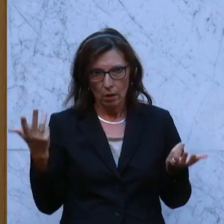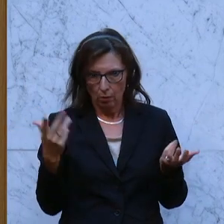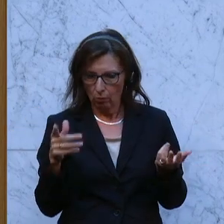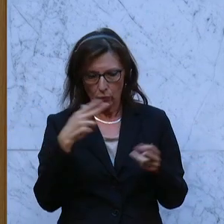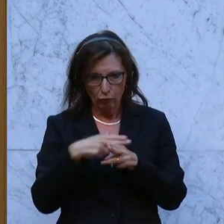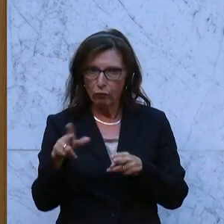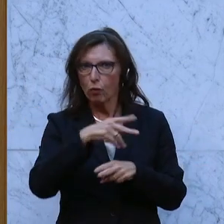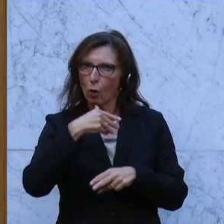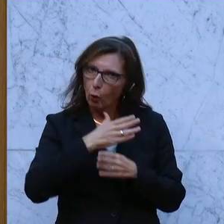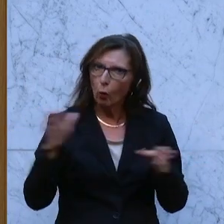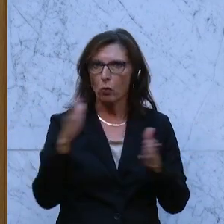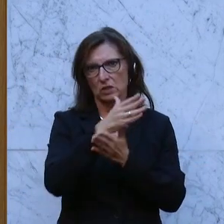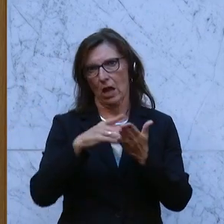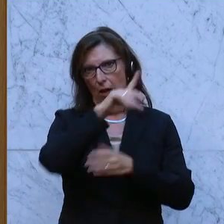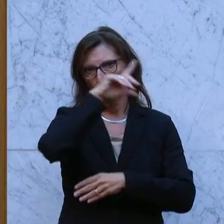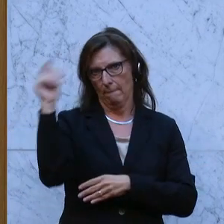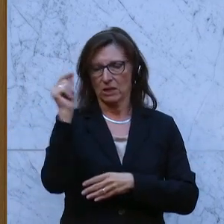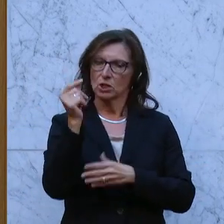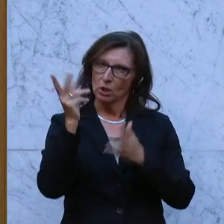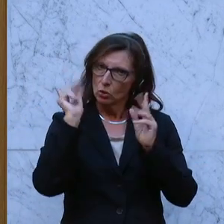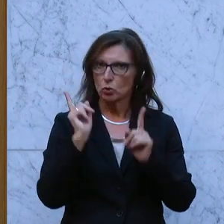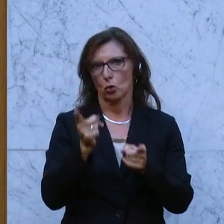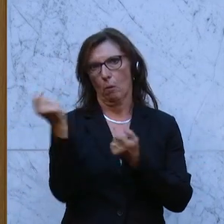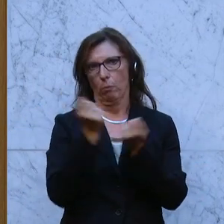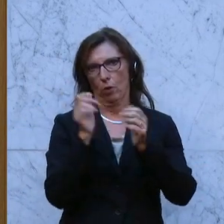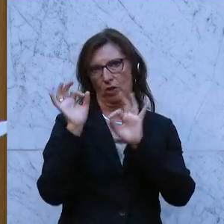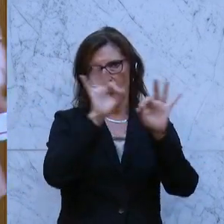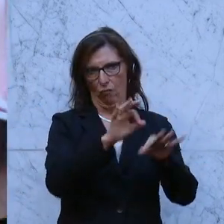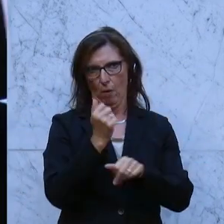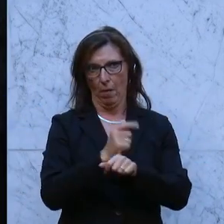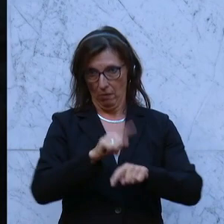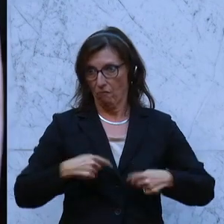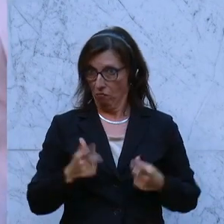Mehrheit und nicht für die Minderheit der Beprivilegierten. Das erwarten wir uns.